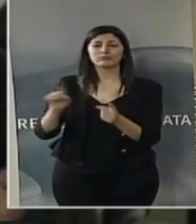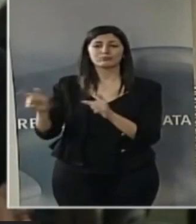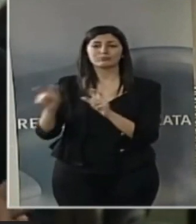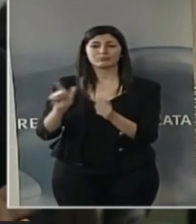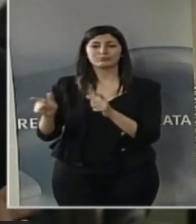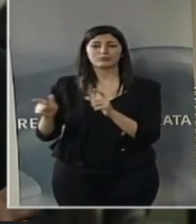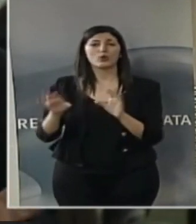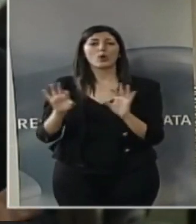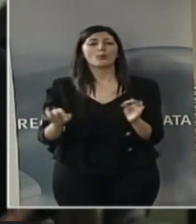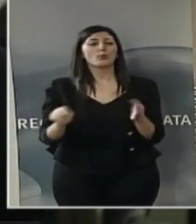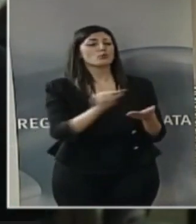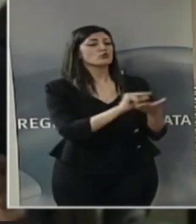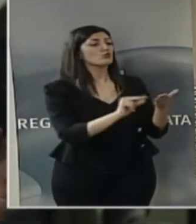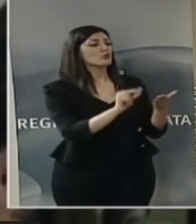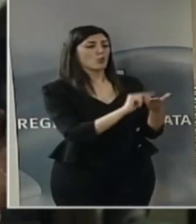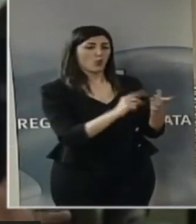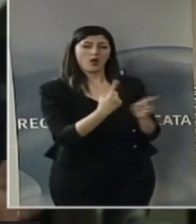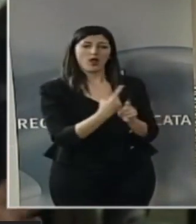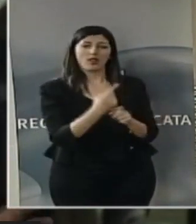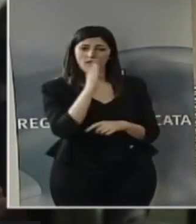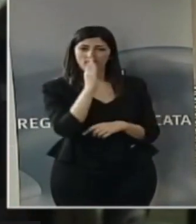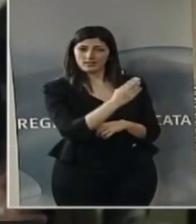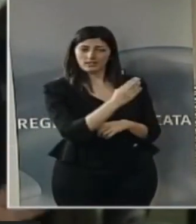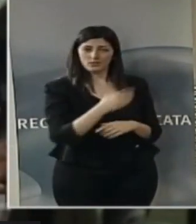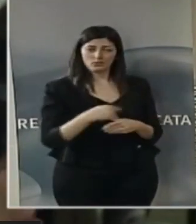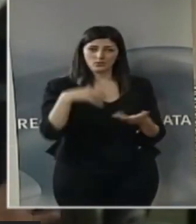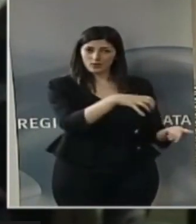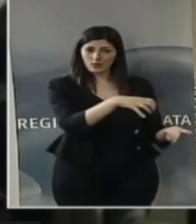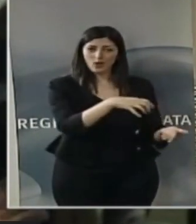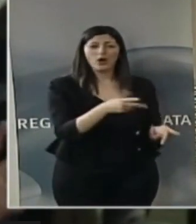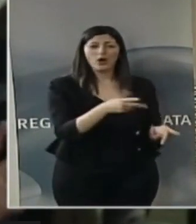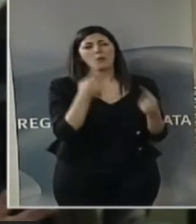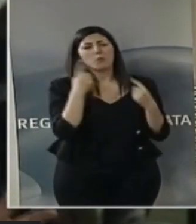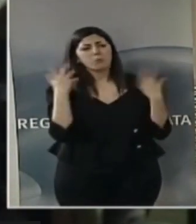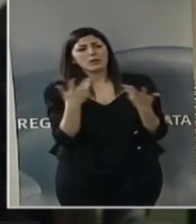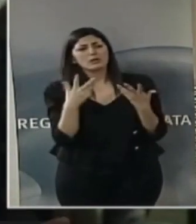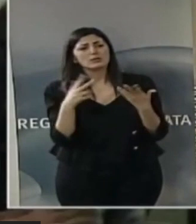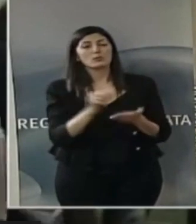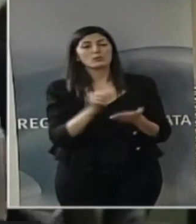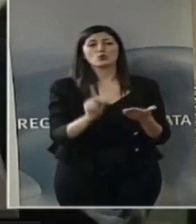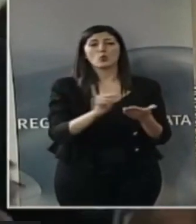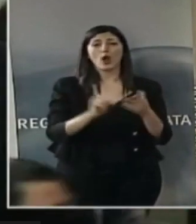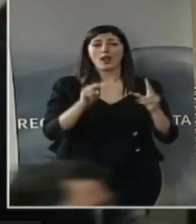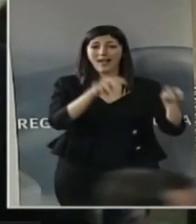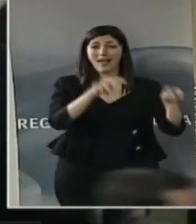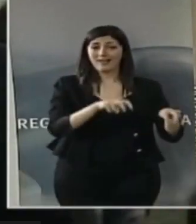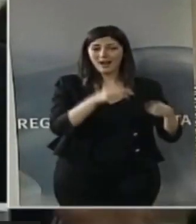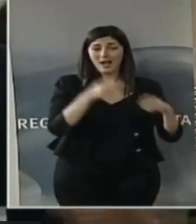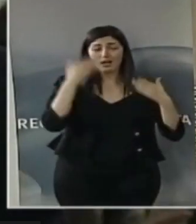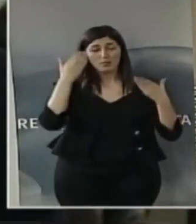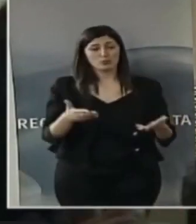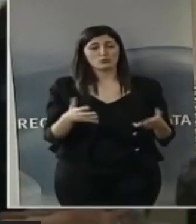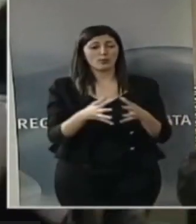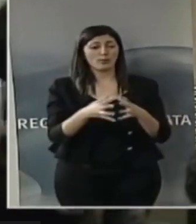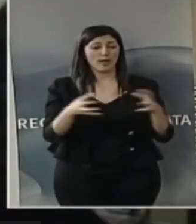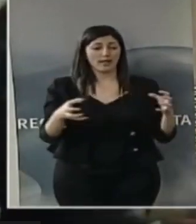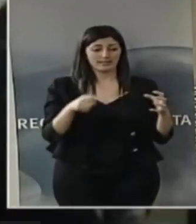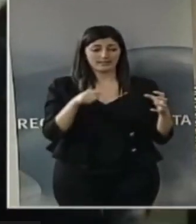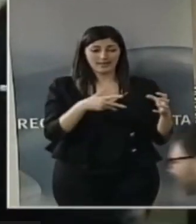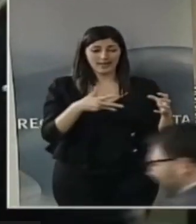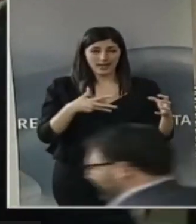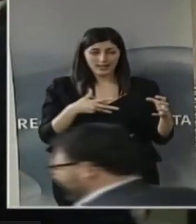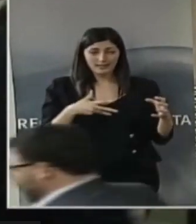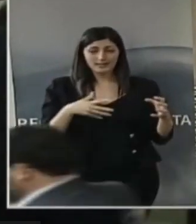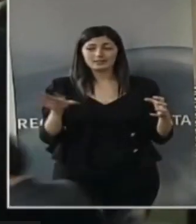scuole, le scuole agrarie. Purtroppo le scuole, pur se hanno le aziende, pur se fanno